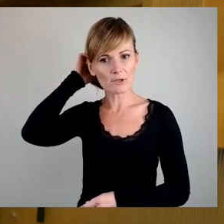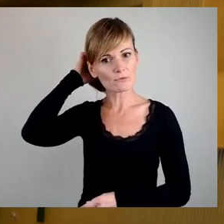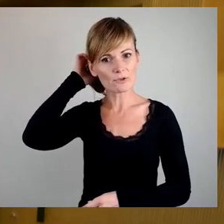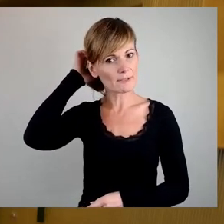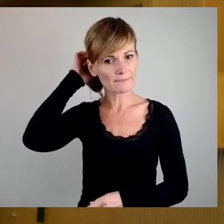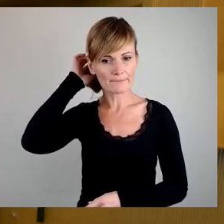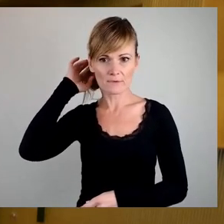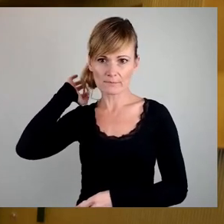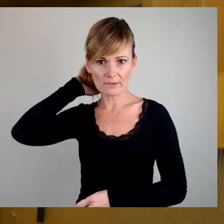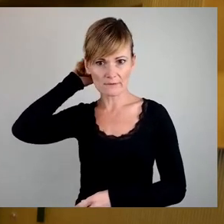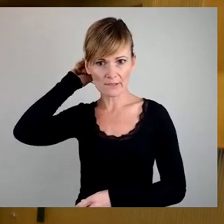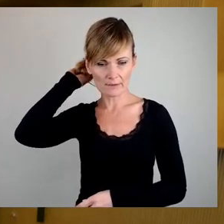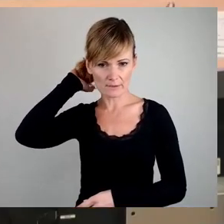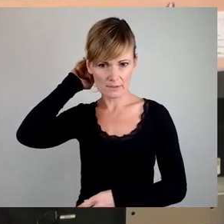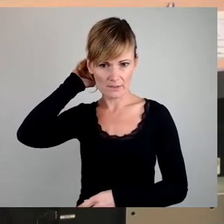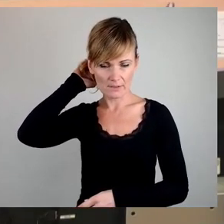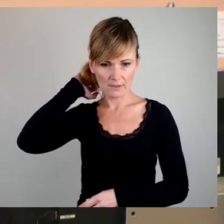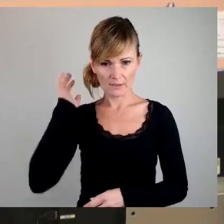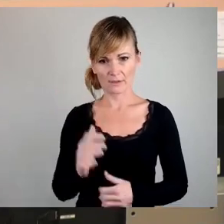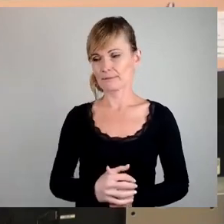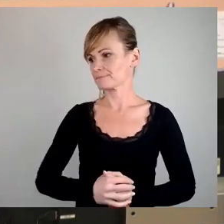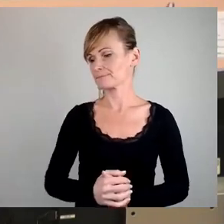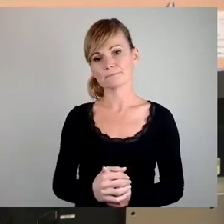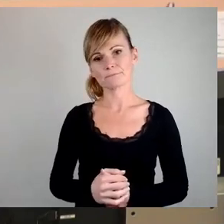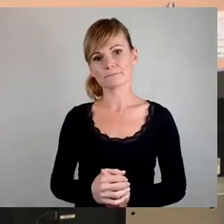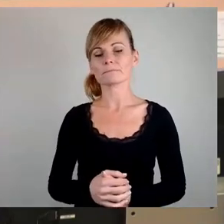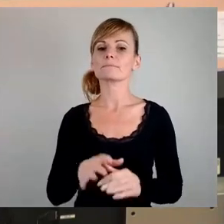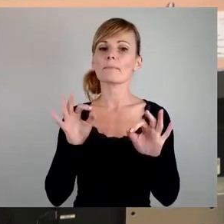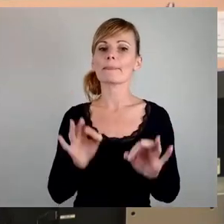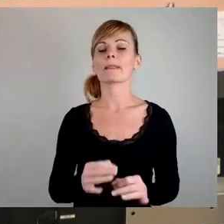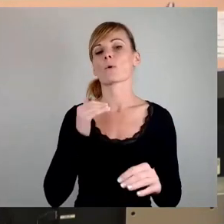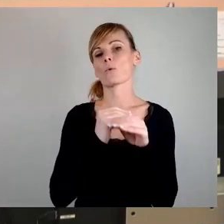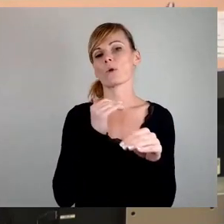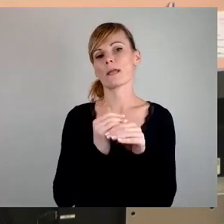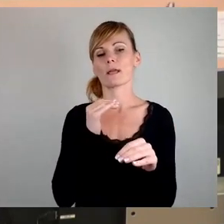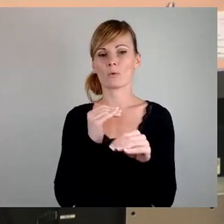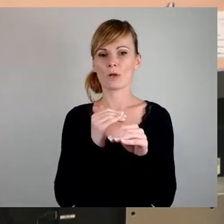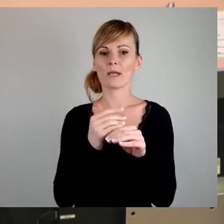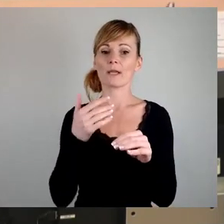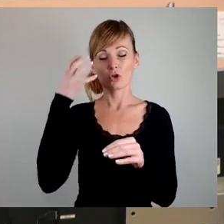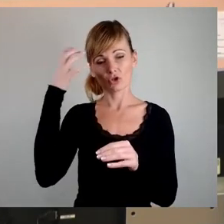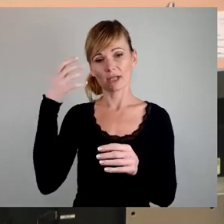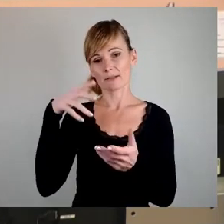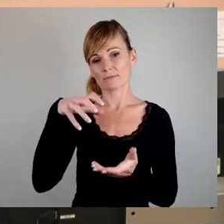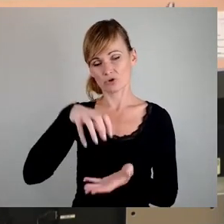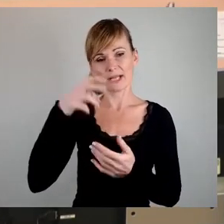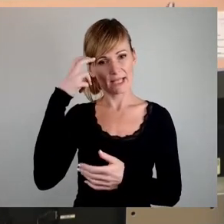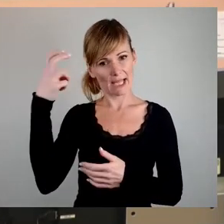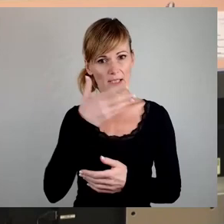Sehr geehrter Herr Oberbürgermeister, werte Kolleginnen und Kollegen Stadträte. Unsere städtische